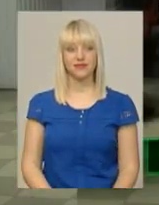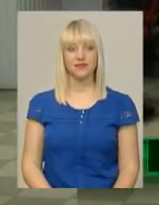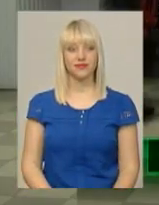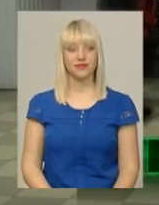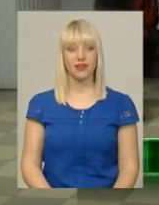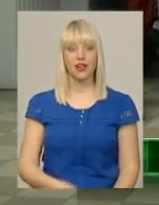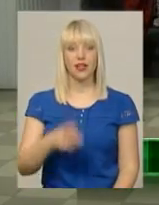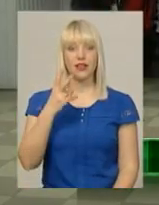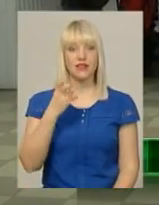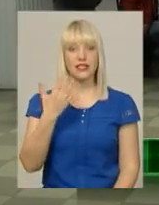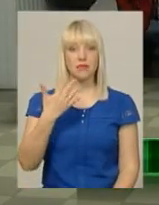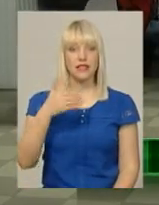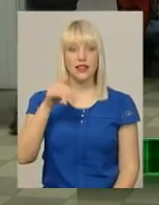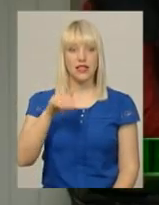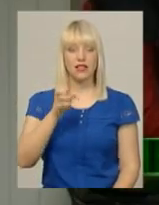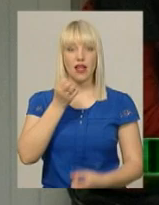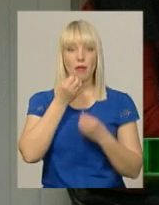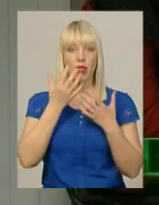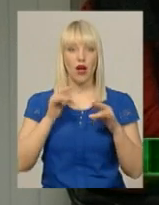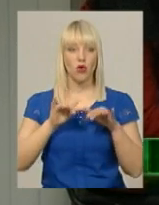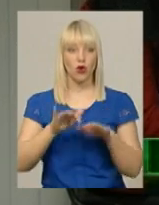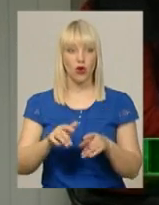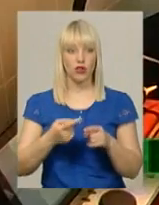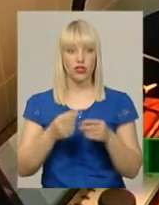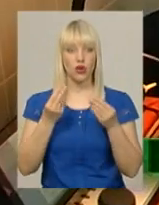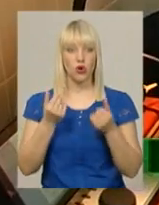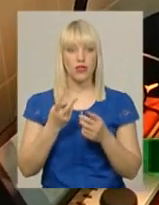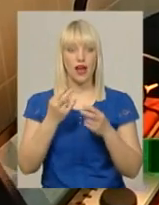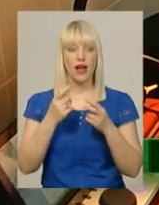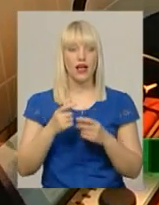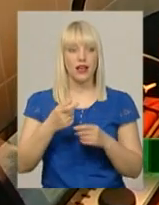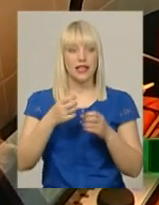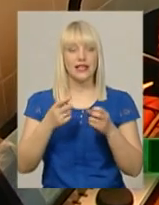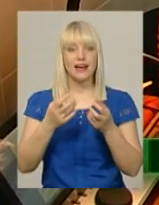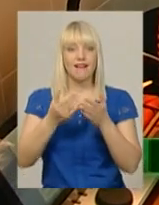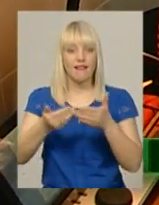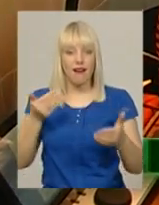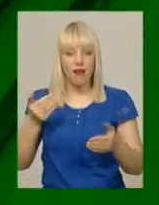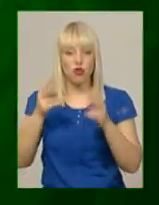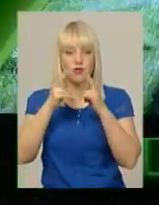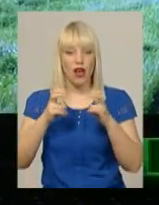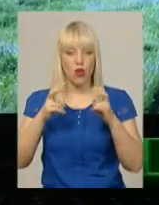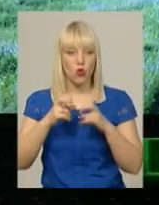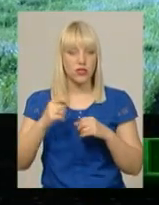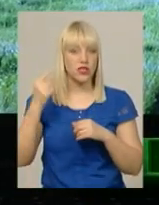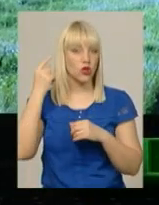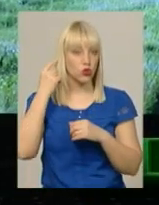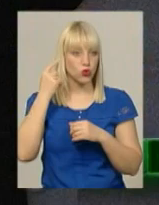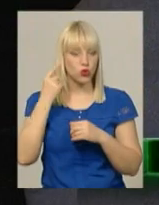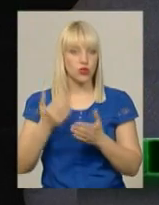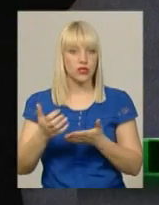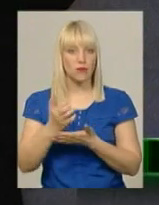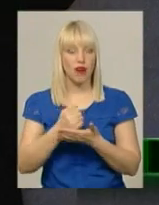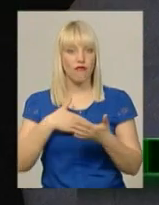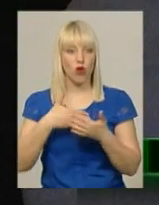250 тисяч на благодійність. Гроші на апарат ранньої діагностики слуху збирають волонтери у Хмельницькому. Коли в твій дім прийшла